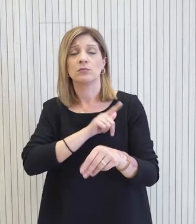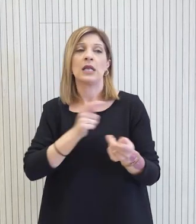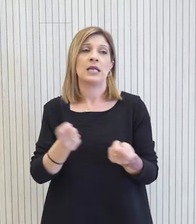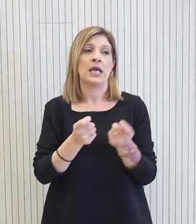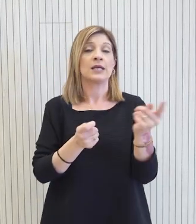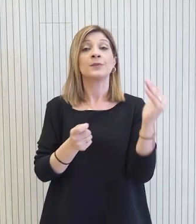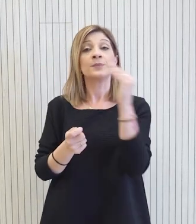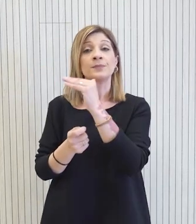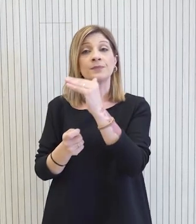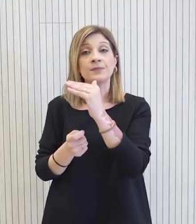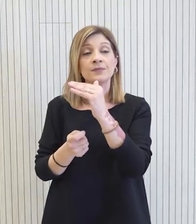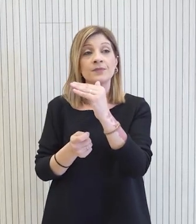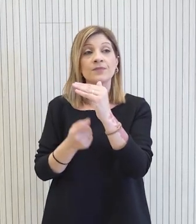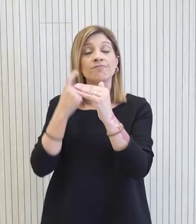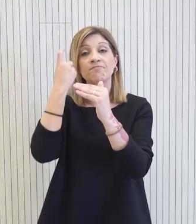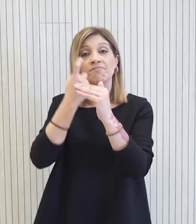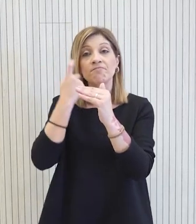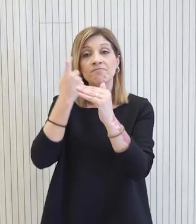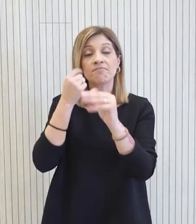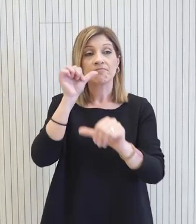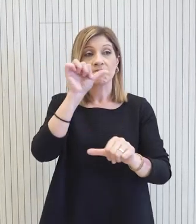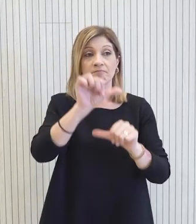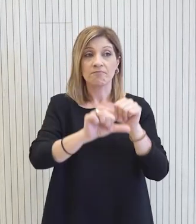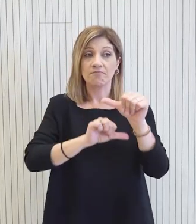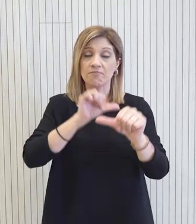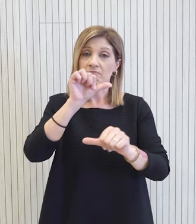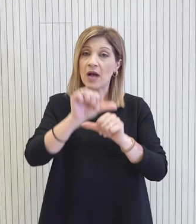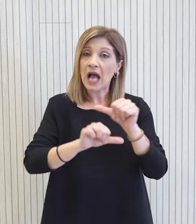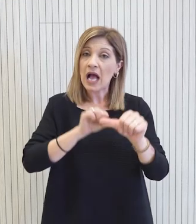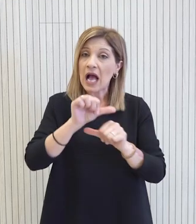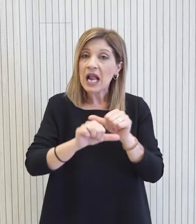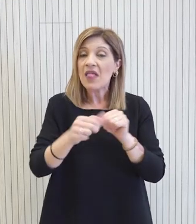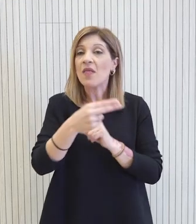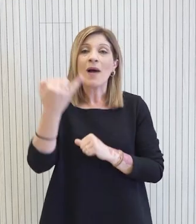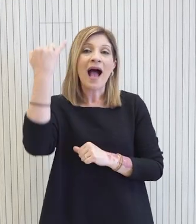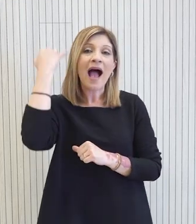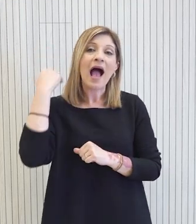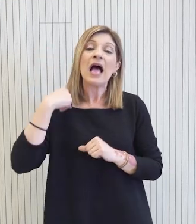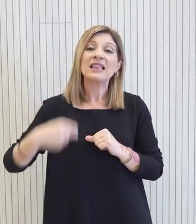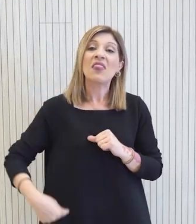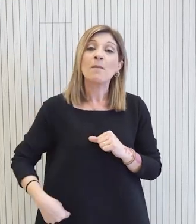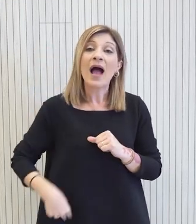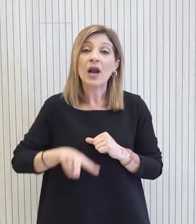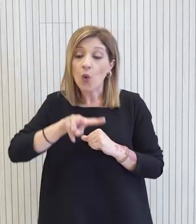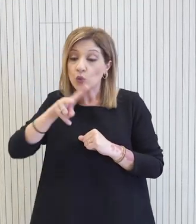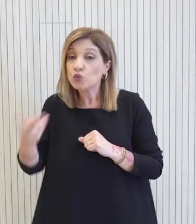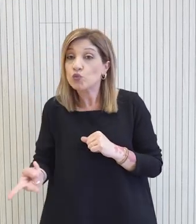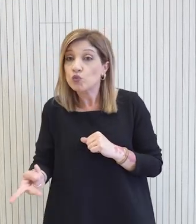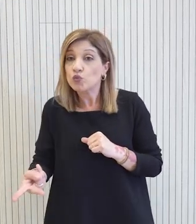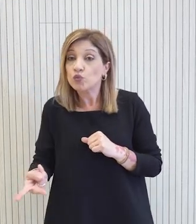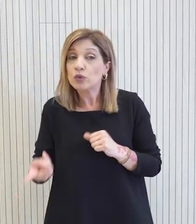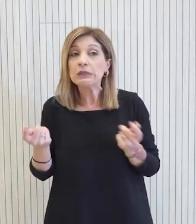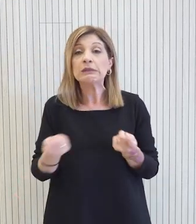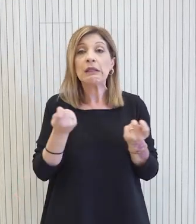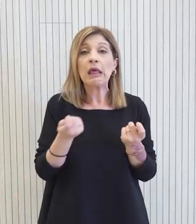αυτοδιοίκησης. Παραχή οποιαδήποτε σκέψη στην αλλαγή, ως προς την εκλογή να αντιρρυμάτων. Παναλαμβάνω ζητήματα, τα οποία έπνονται της